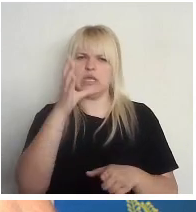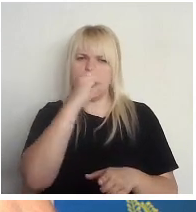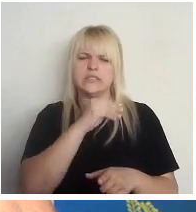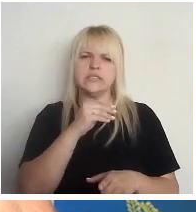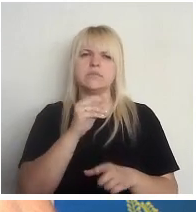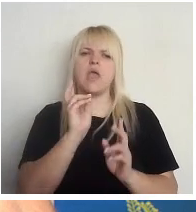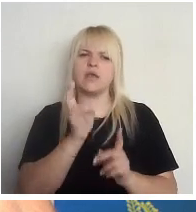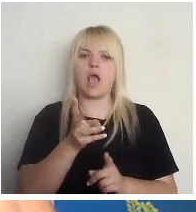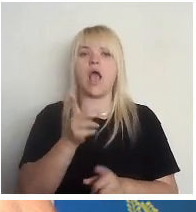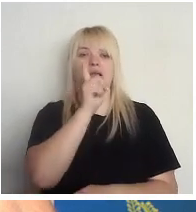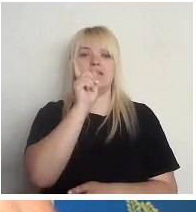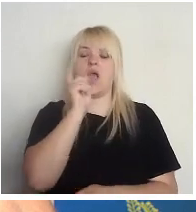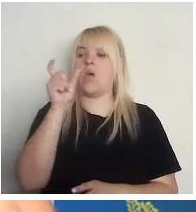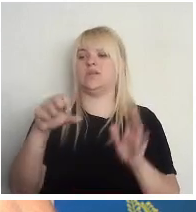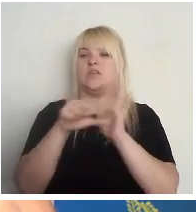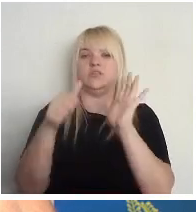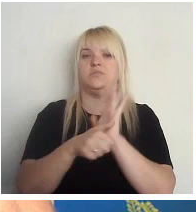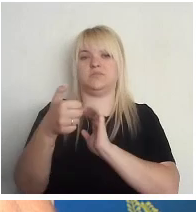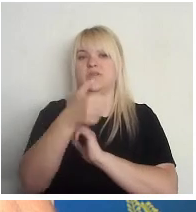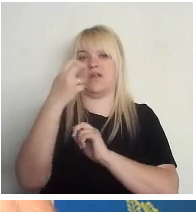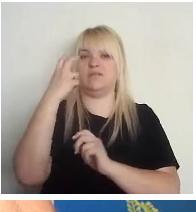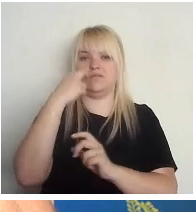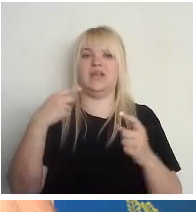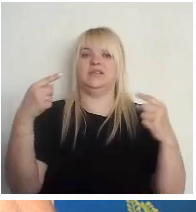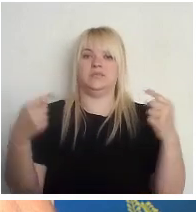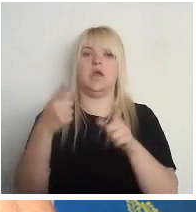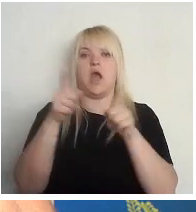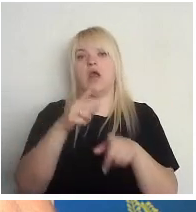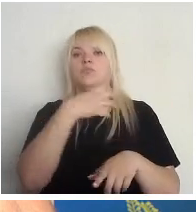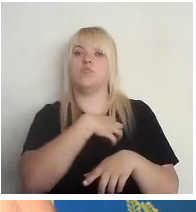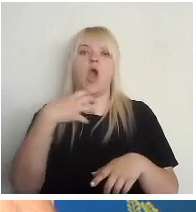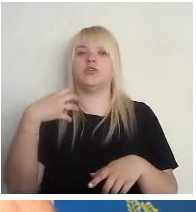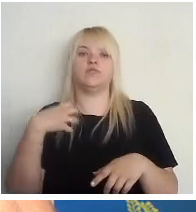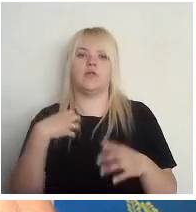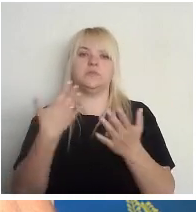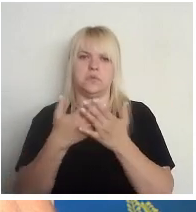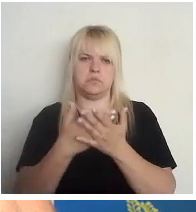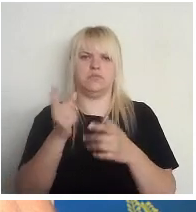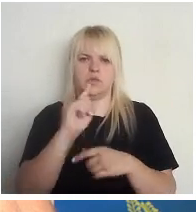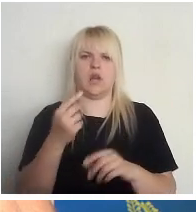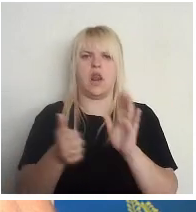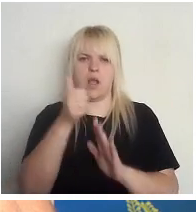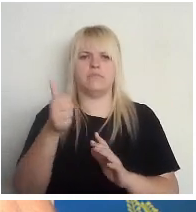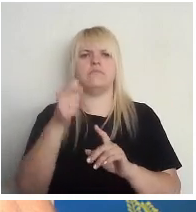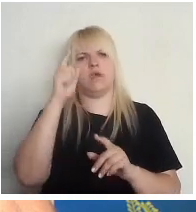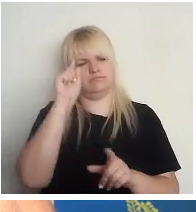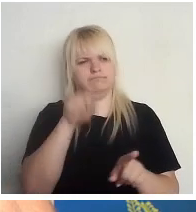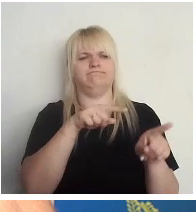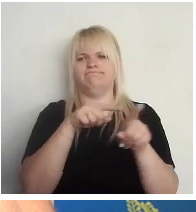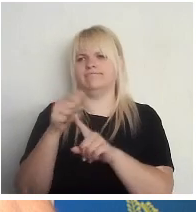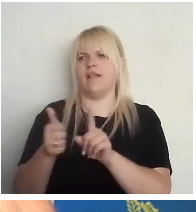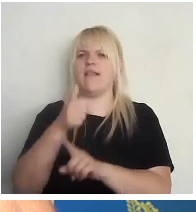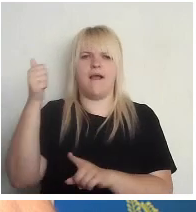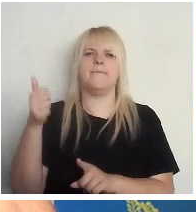jaunieci, sākot ar 16 gadiem, vienīgs pašās pašvaldībās, kur mēs esam labāk visus pazīstams, cerams,